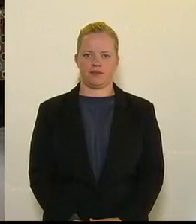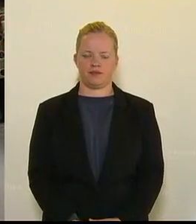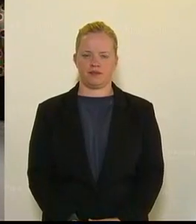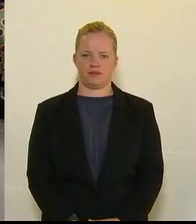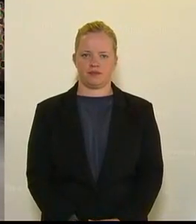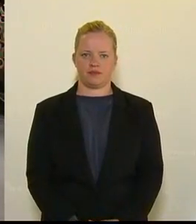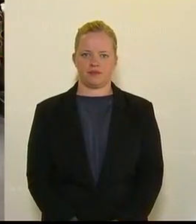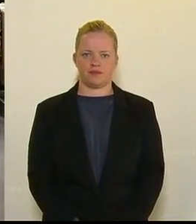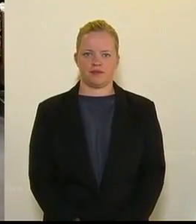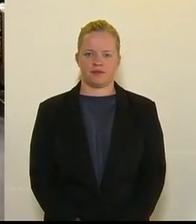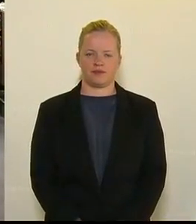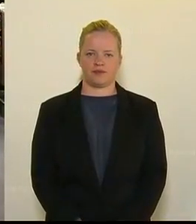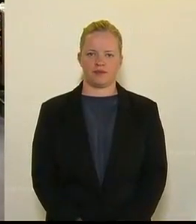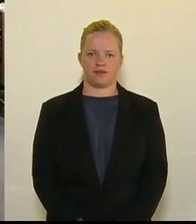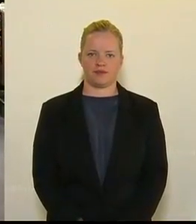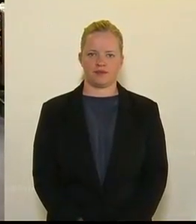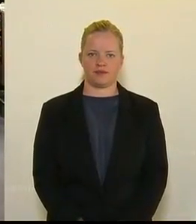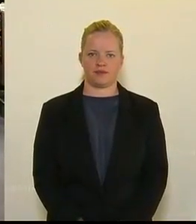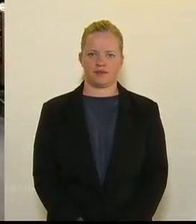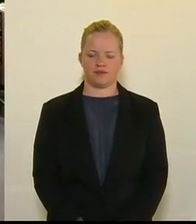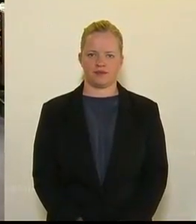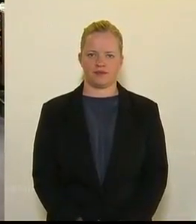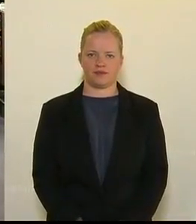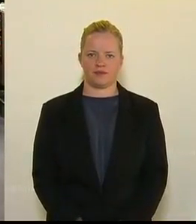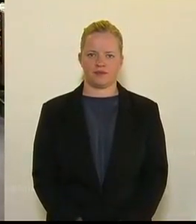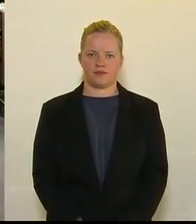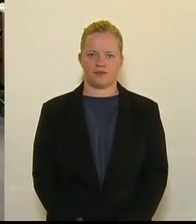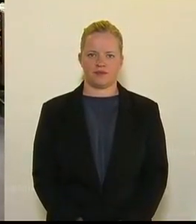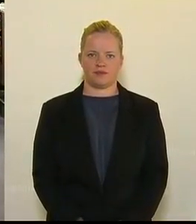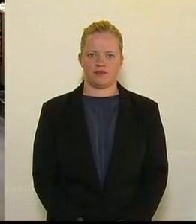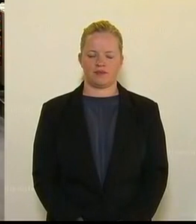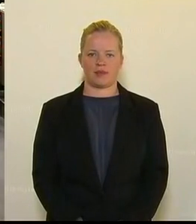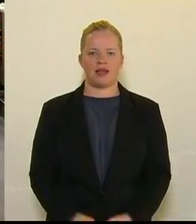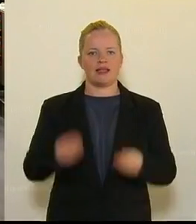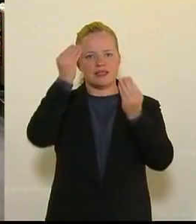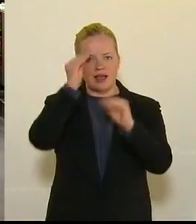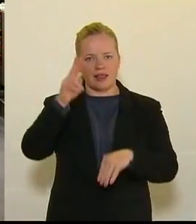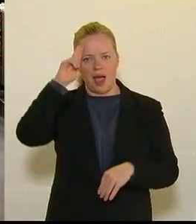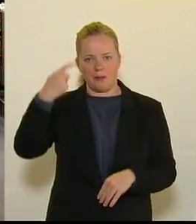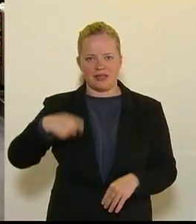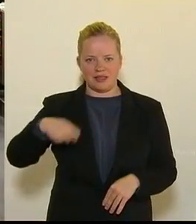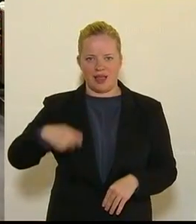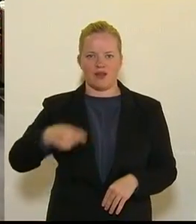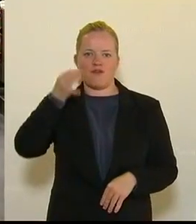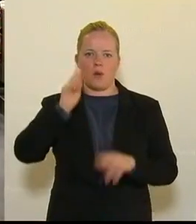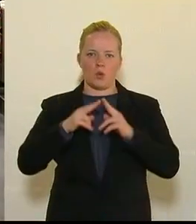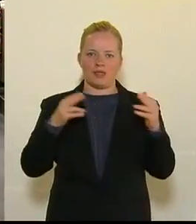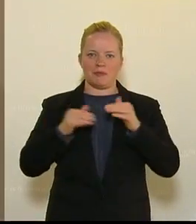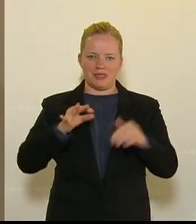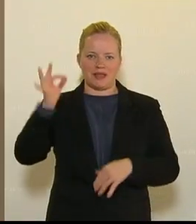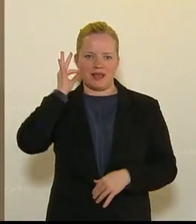Nach ihm ist Helmut Brandstetter von der NEOS der nächste Redner. Sehr geehrter Herr Präsident, Frau Bundesministerin, Staatssekretär,